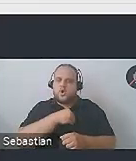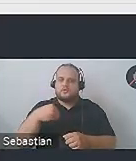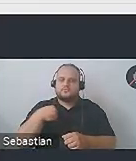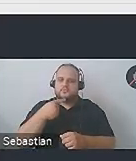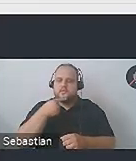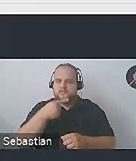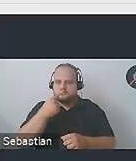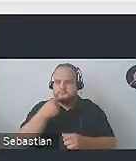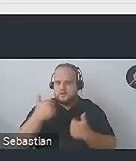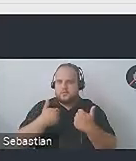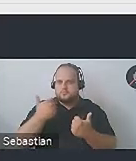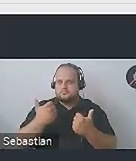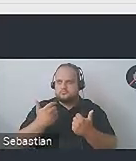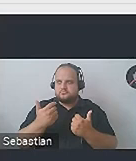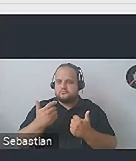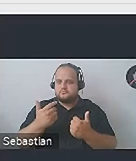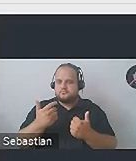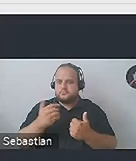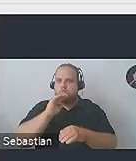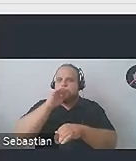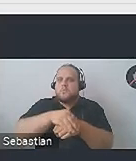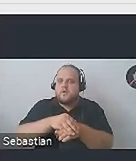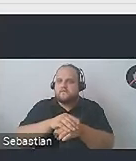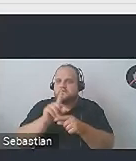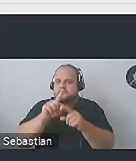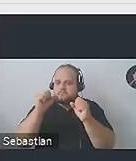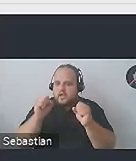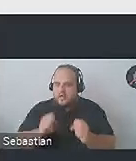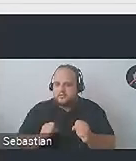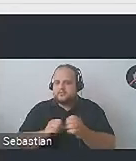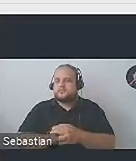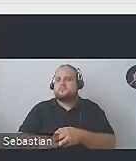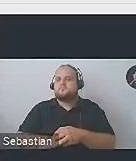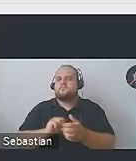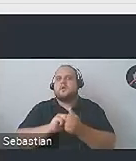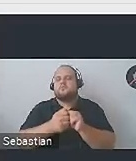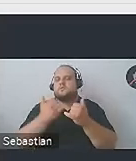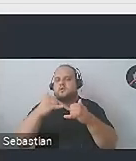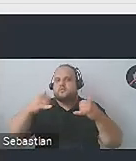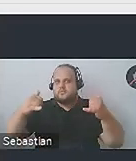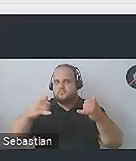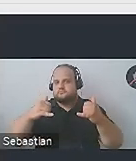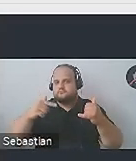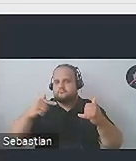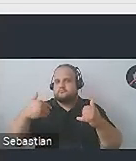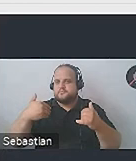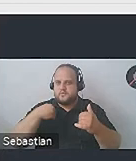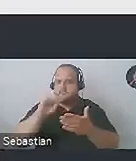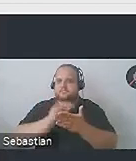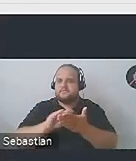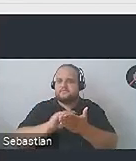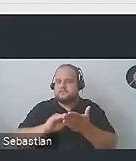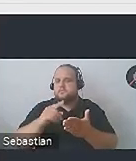który dąży do tego, żeby nawet umowy na przykład z bankami, z innymi instytucjami były pisane